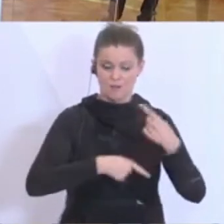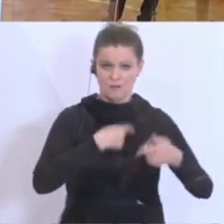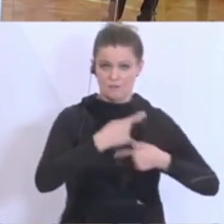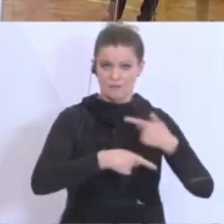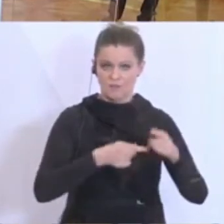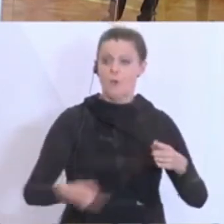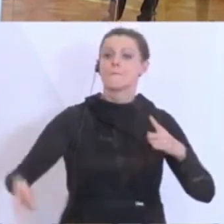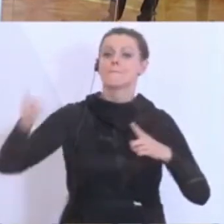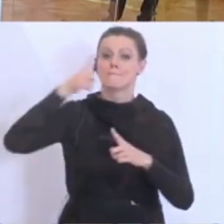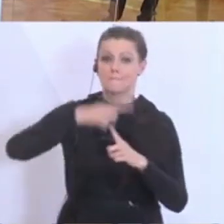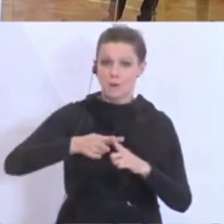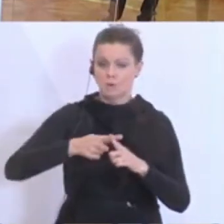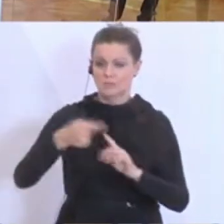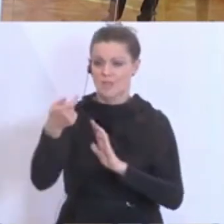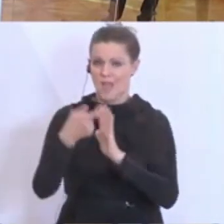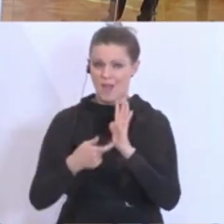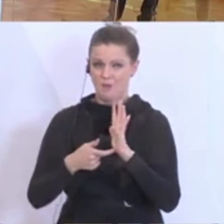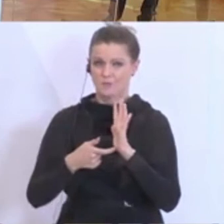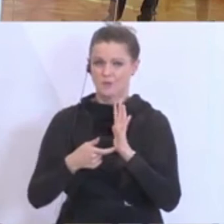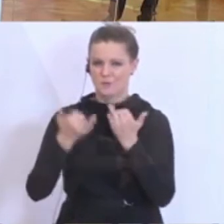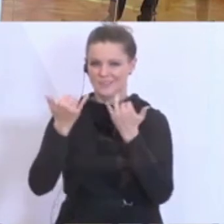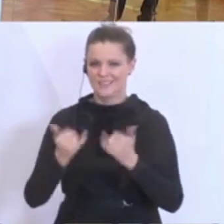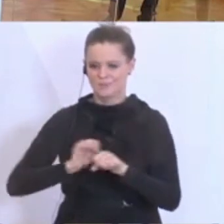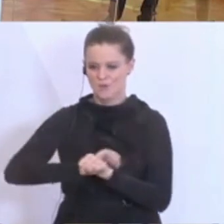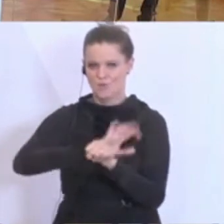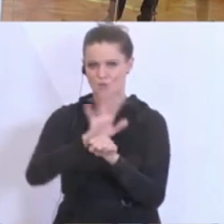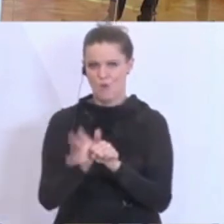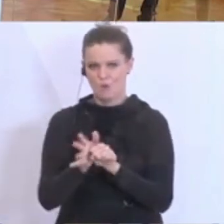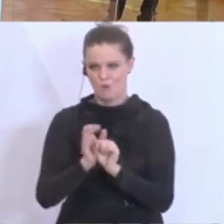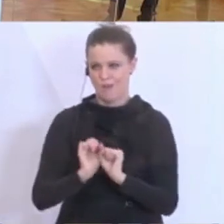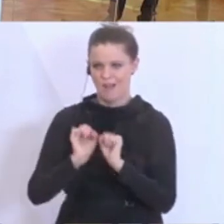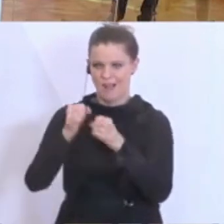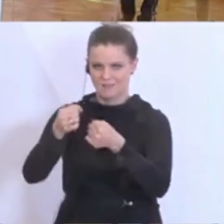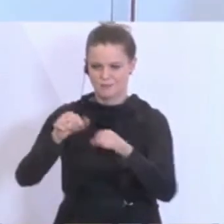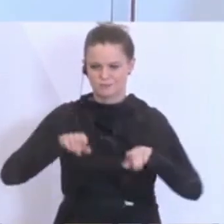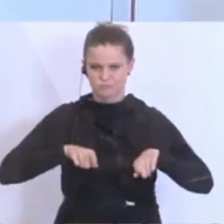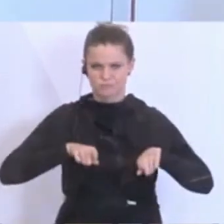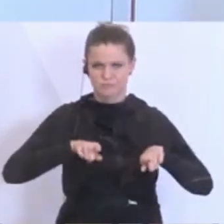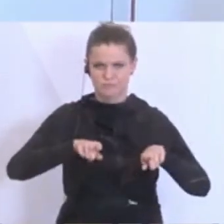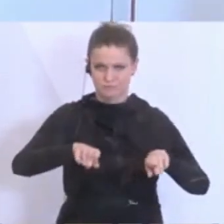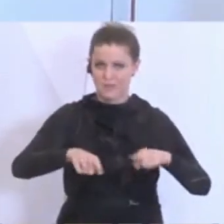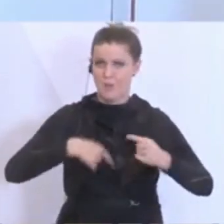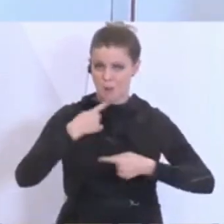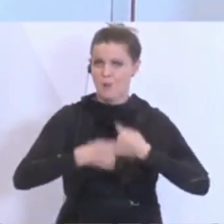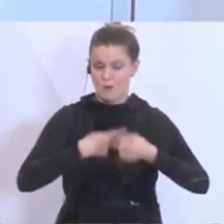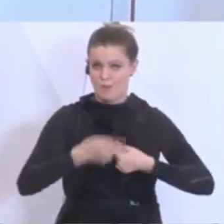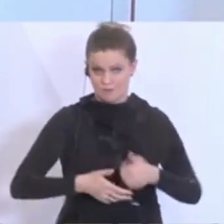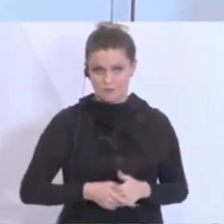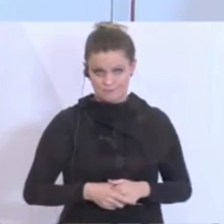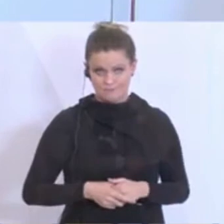Herausforderungen dieses ganz besonderen Corona-Einsatzes auch durchzuführen sind.